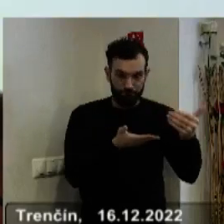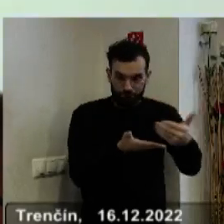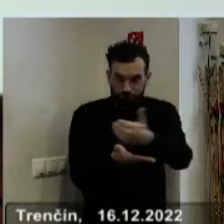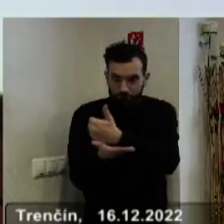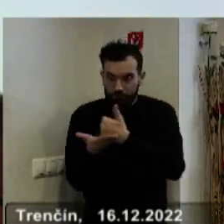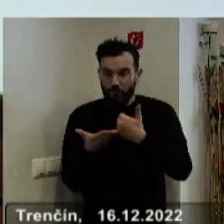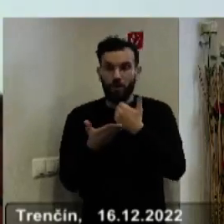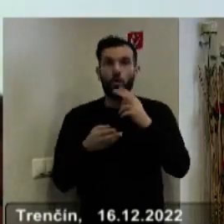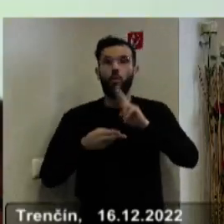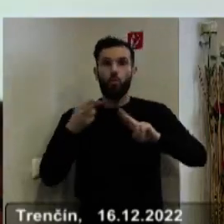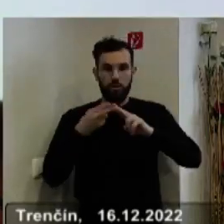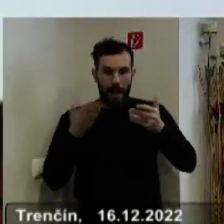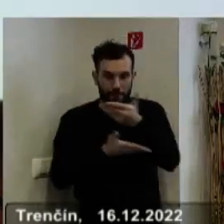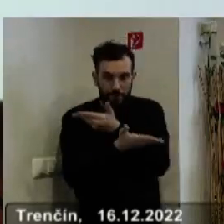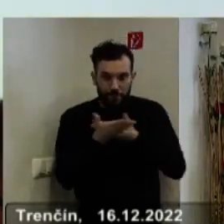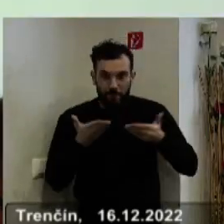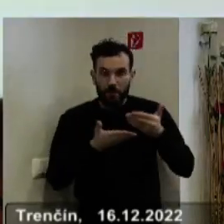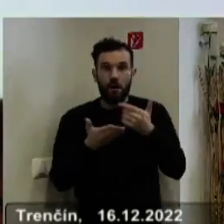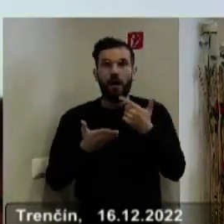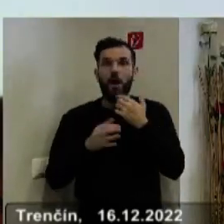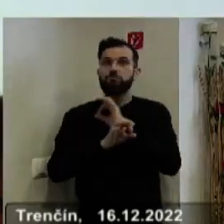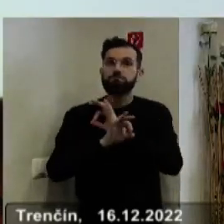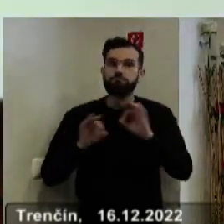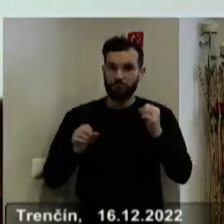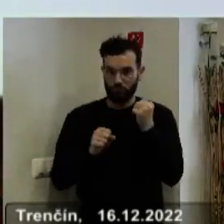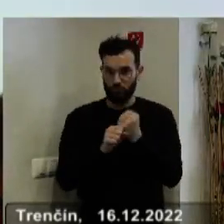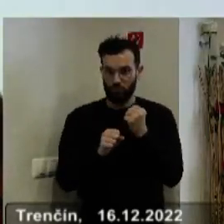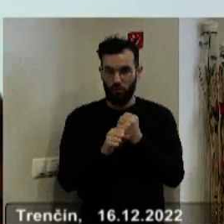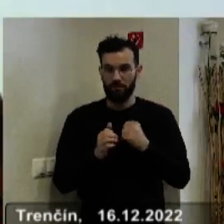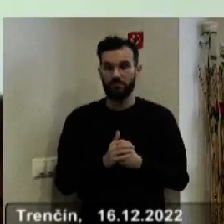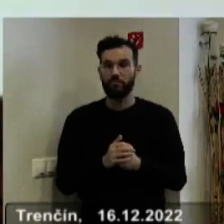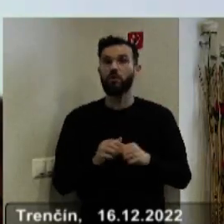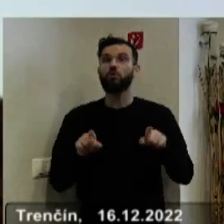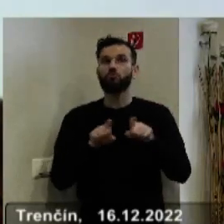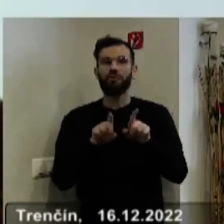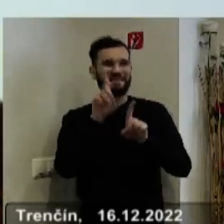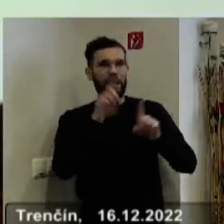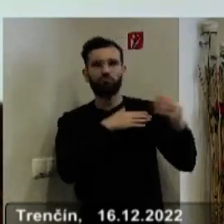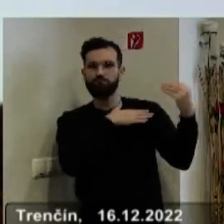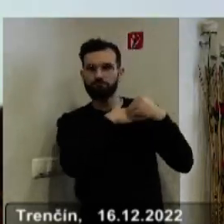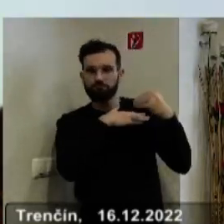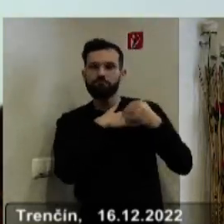znútra úradu Trenčanského samozprávneho kraja, ako aj externých podnetov.